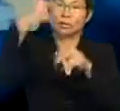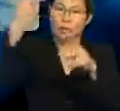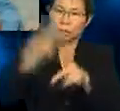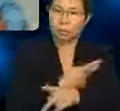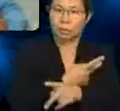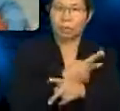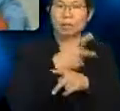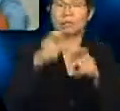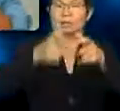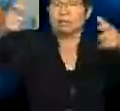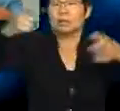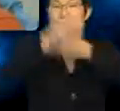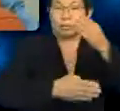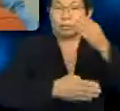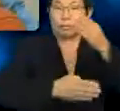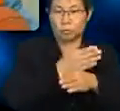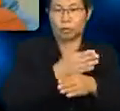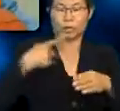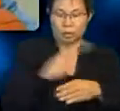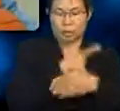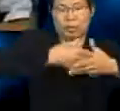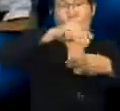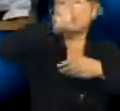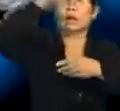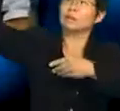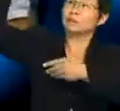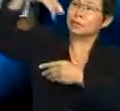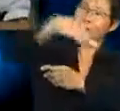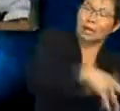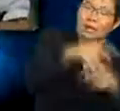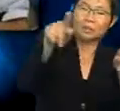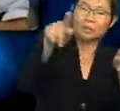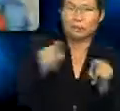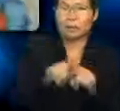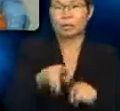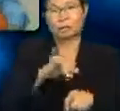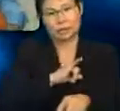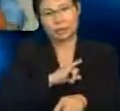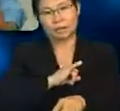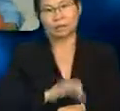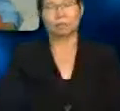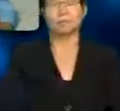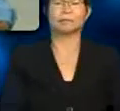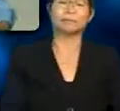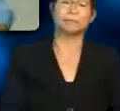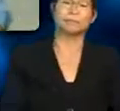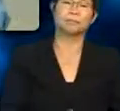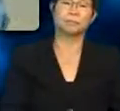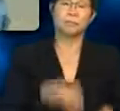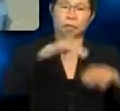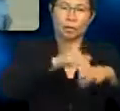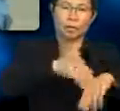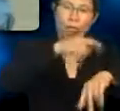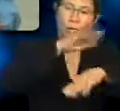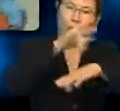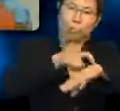saiz bumi. Bintang mengeluarkan cahaya. Begitu juga dengan saya. Pada waktu